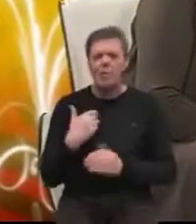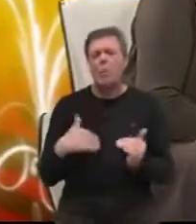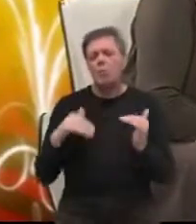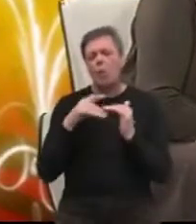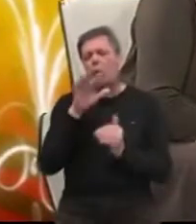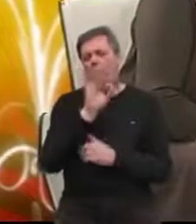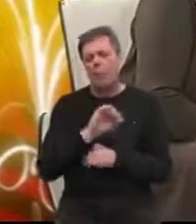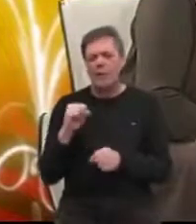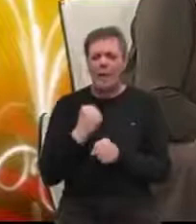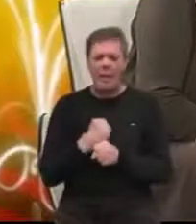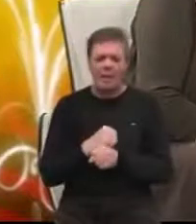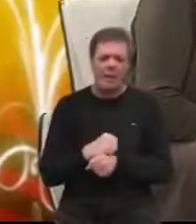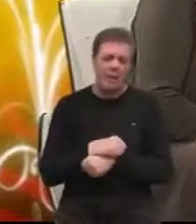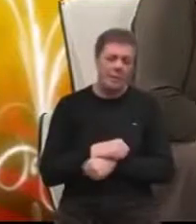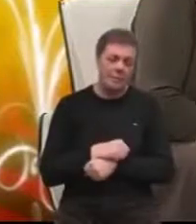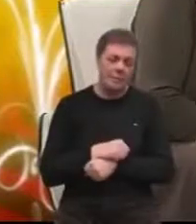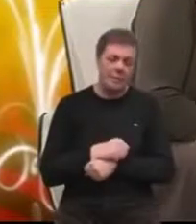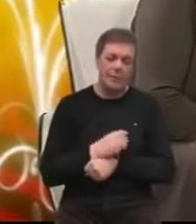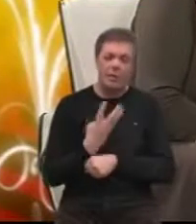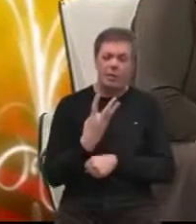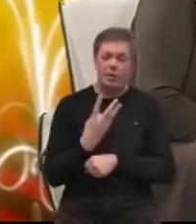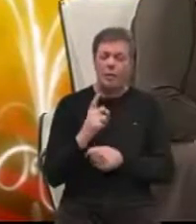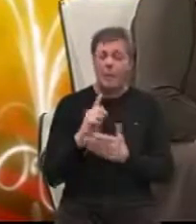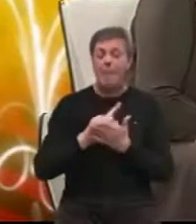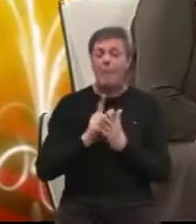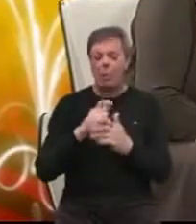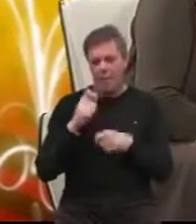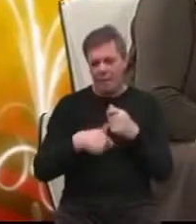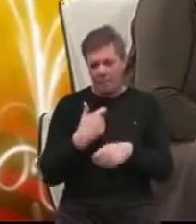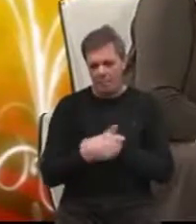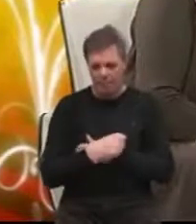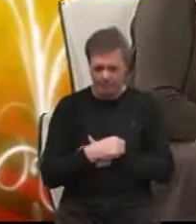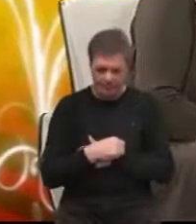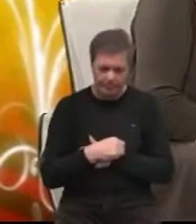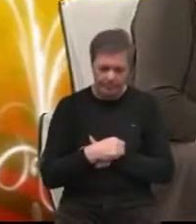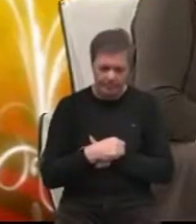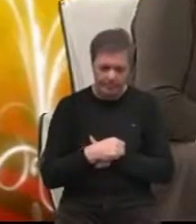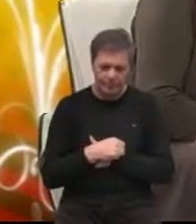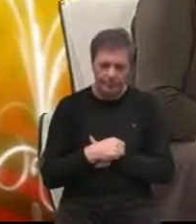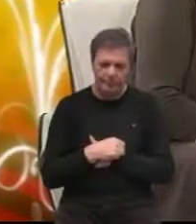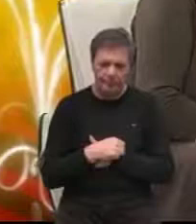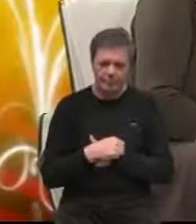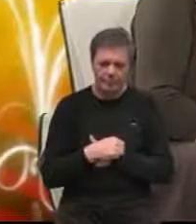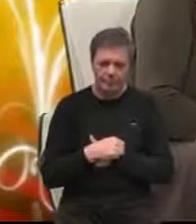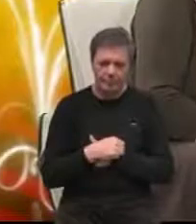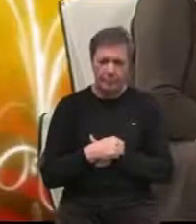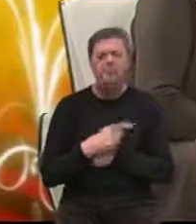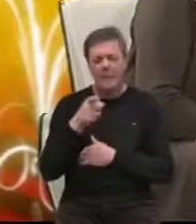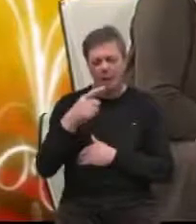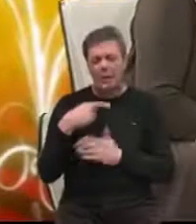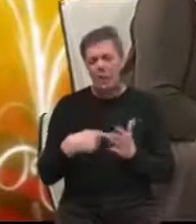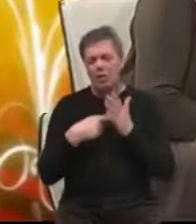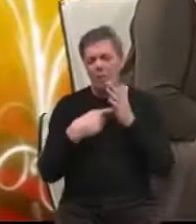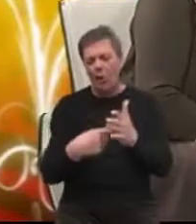sklopu ovog projekta napravili četiriminutni film. Odlično, pa ćemo ga i dobiti. biti prikazan